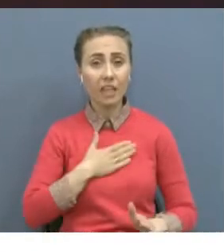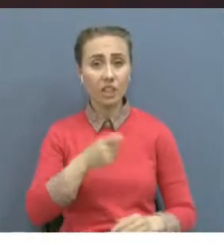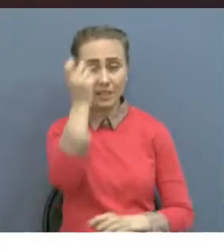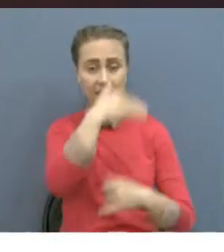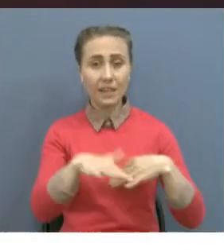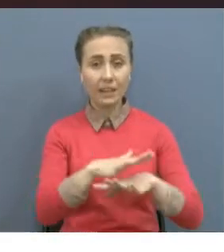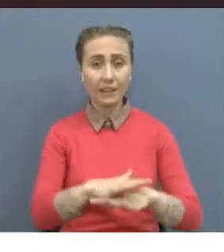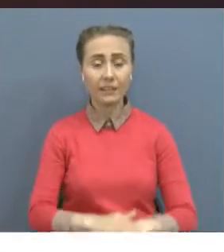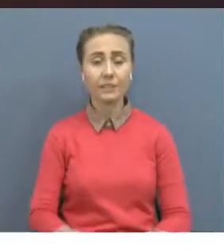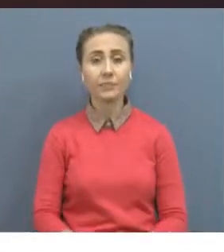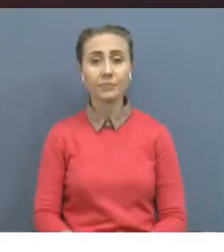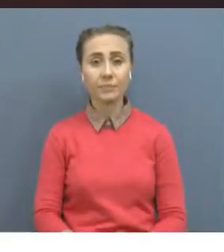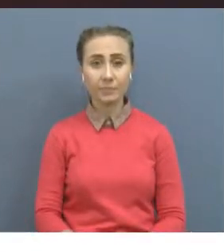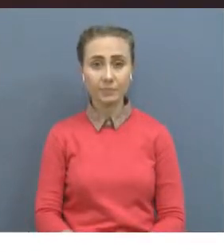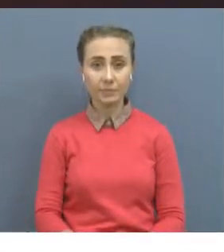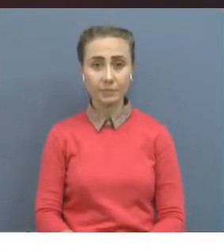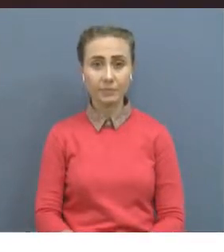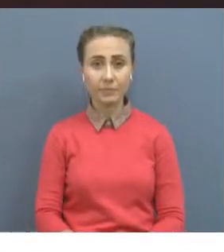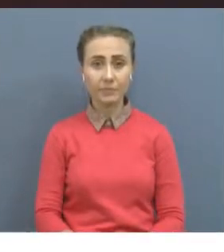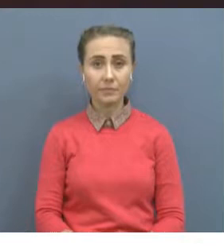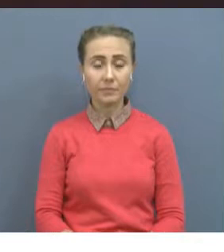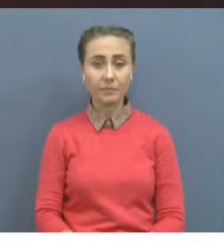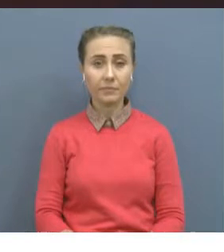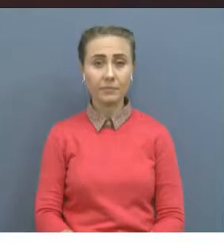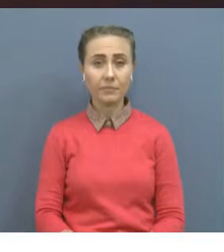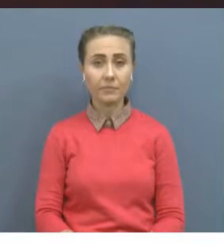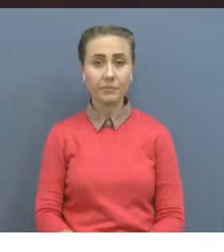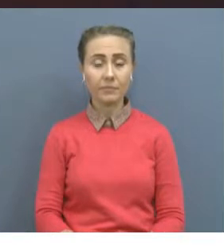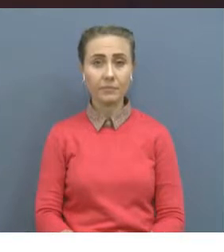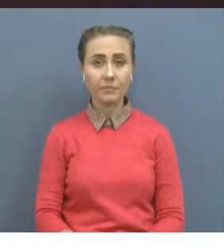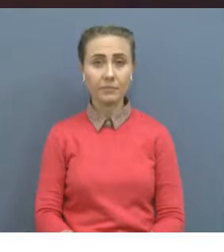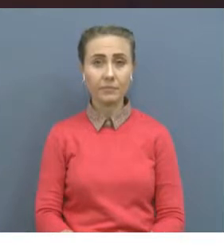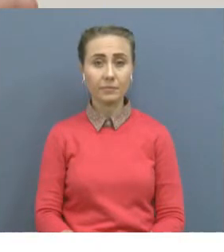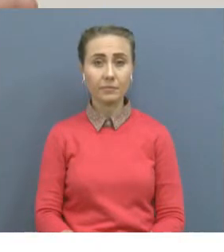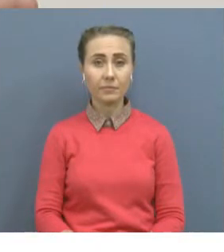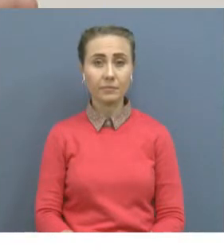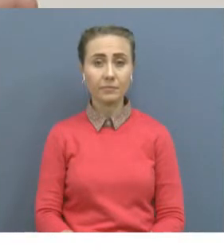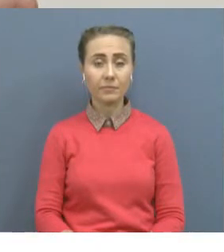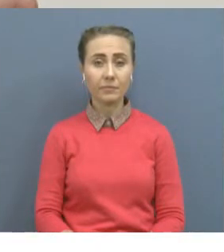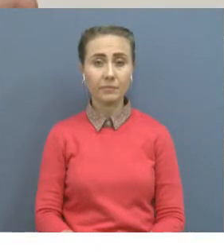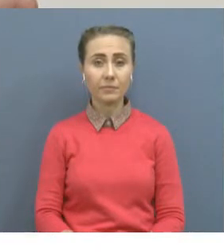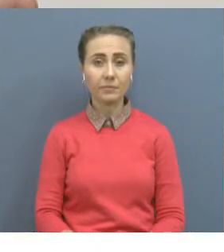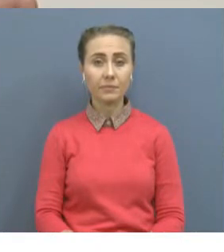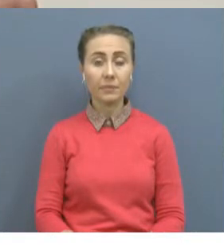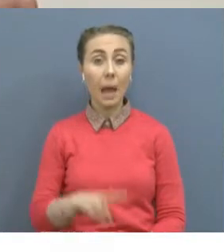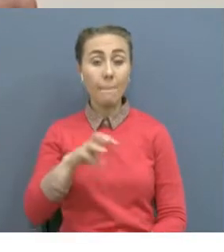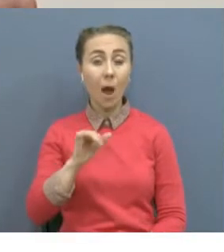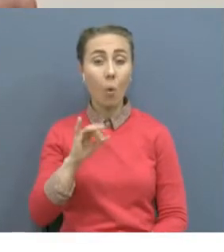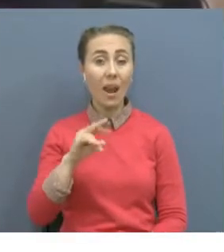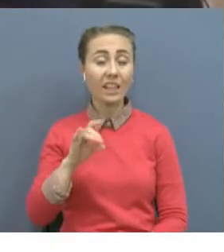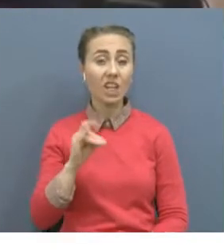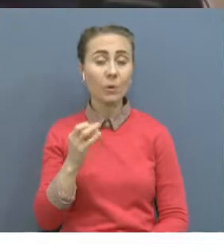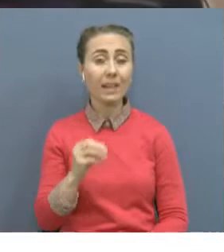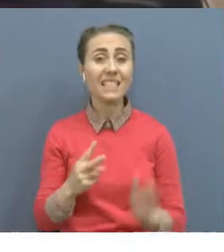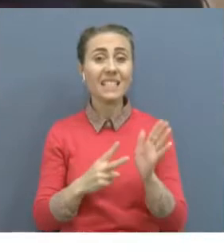біліктармақтарының, барлық мемлекеттік орнындарының алдында тұрған ең негізгі мақсат. Мөлен Ашымбаев сенаттың жетінші тұрағасы